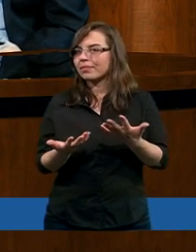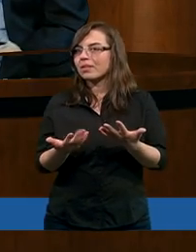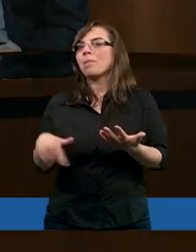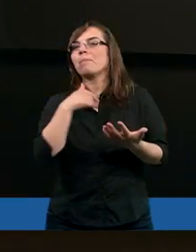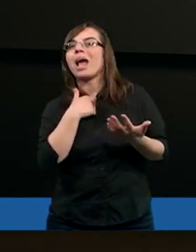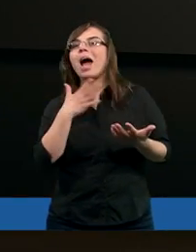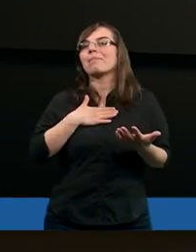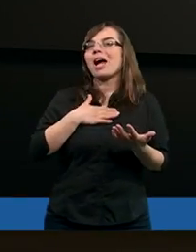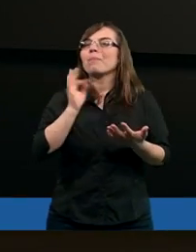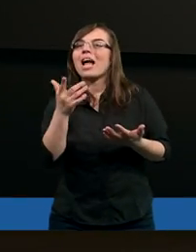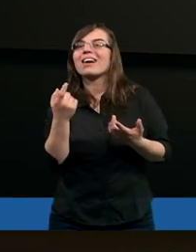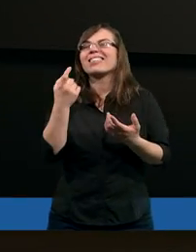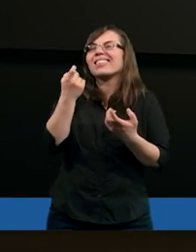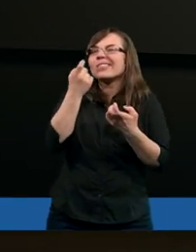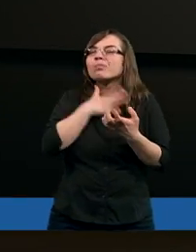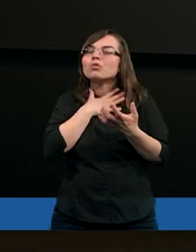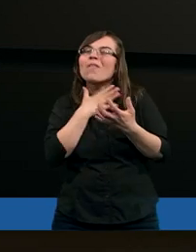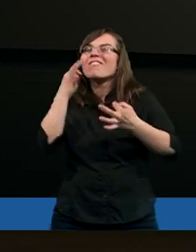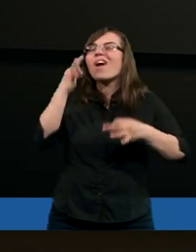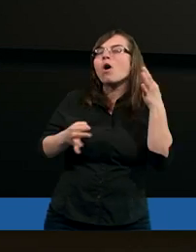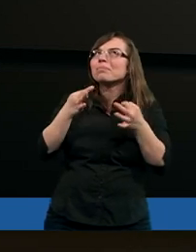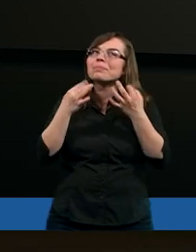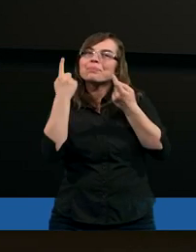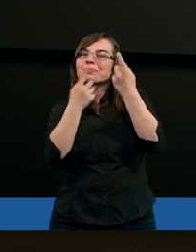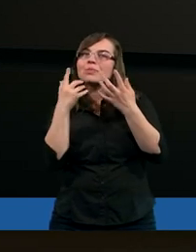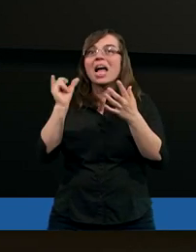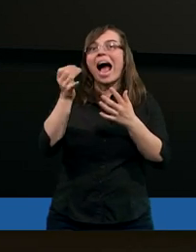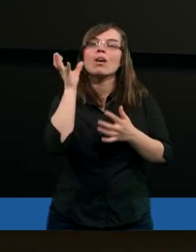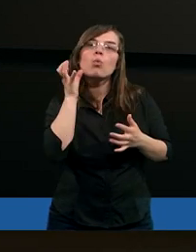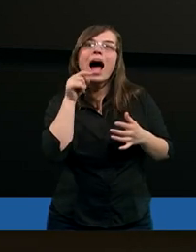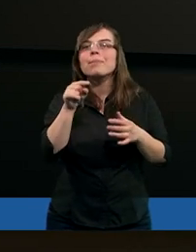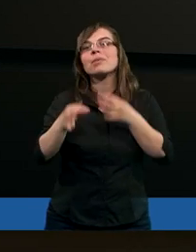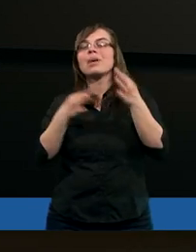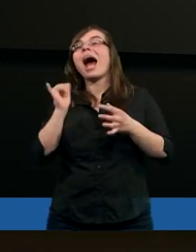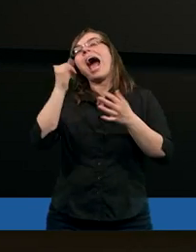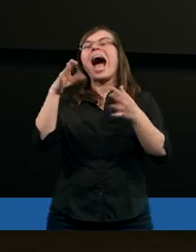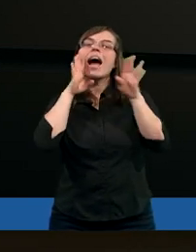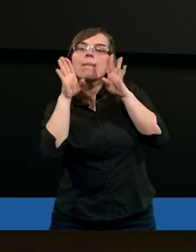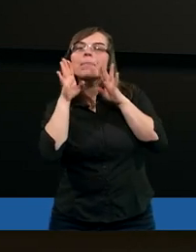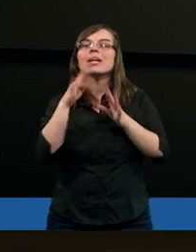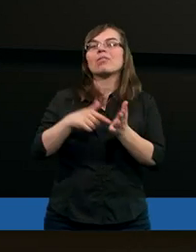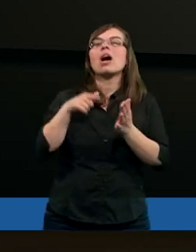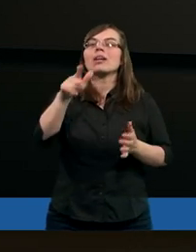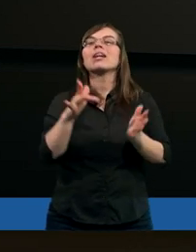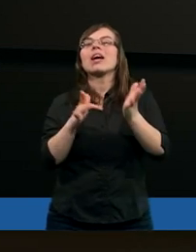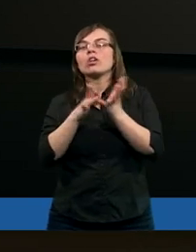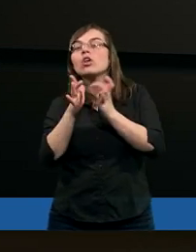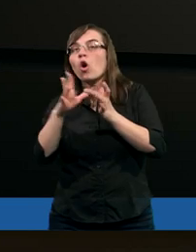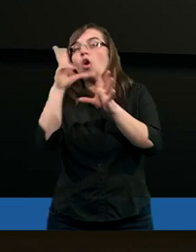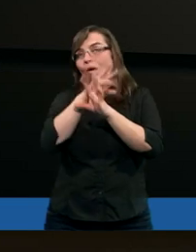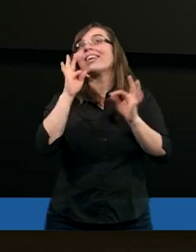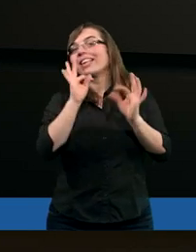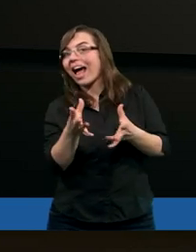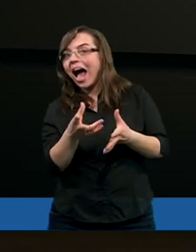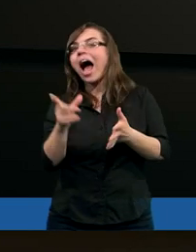Bo miałem taki cień wątpliwości tutaj, słuchając, że jak gdyby, owszem Chrystus,